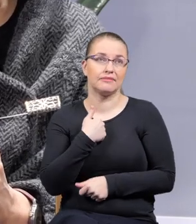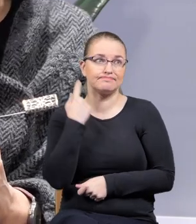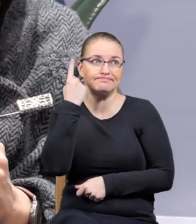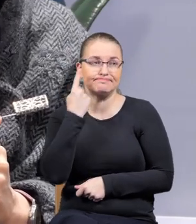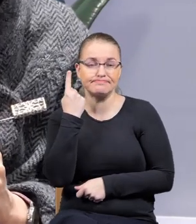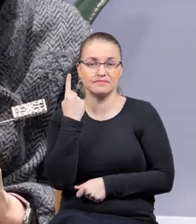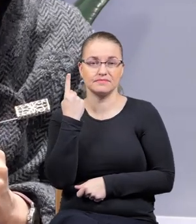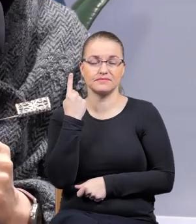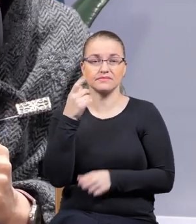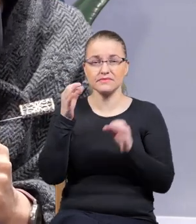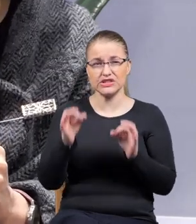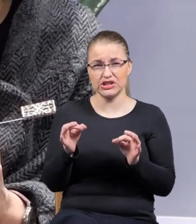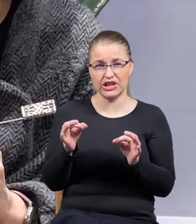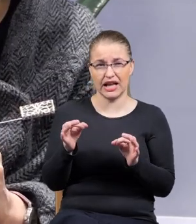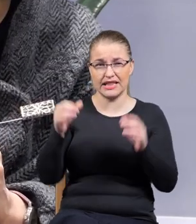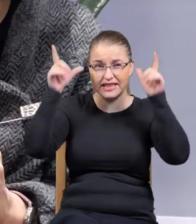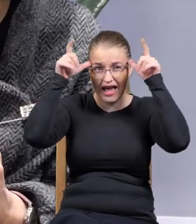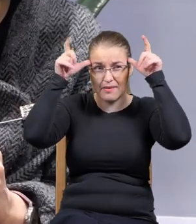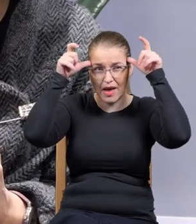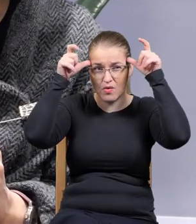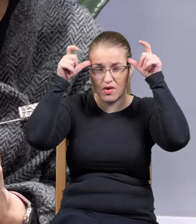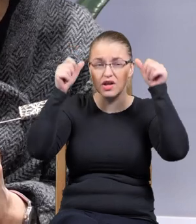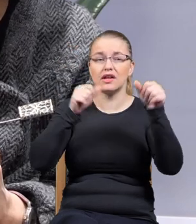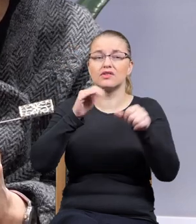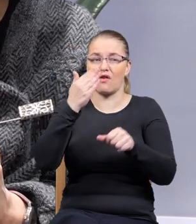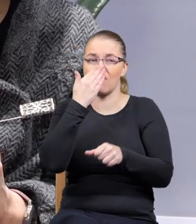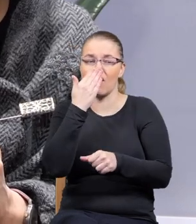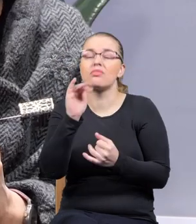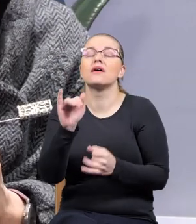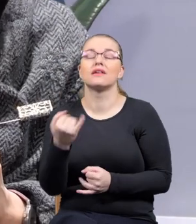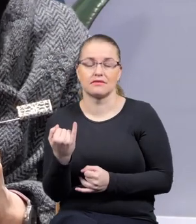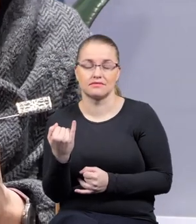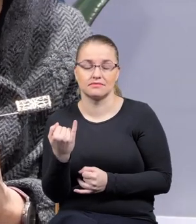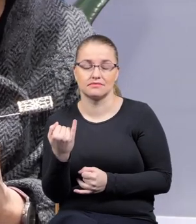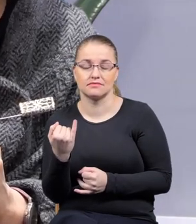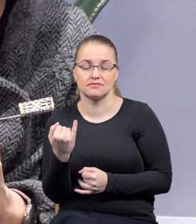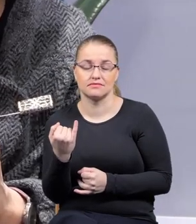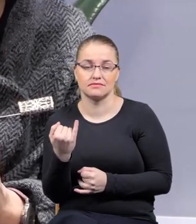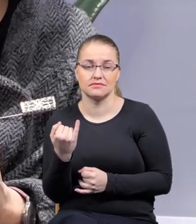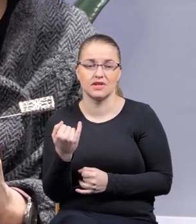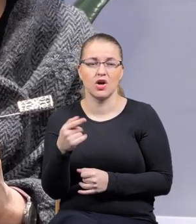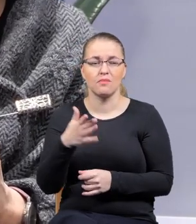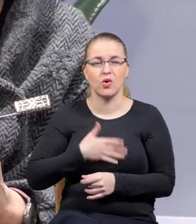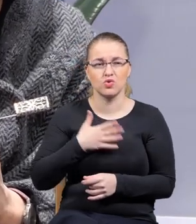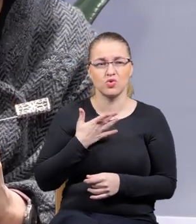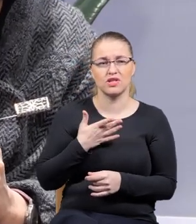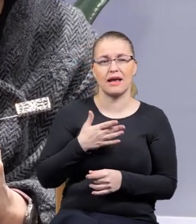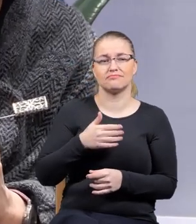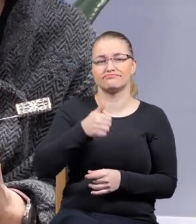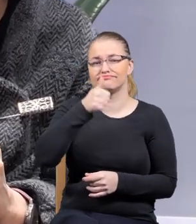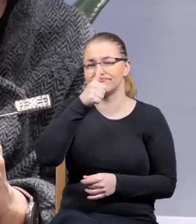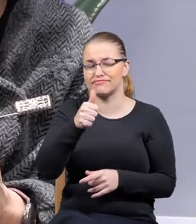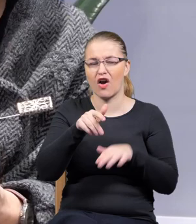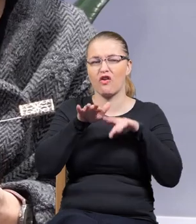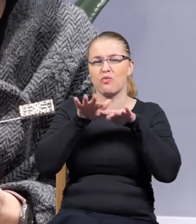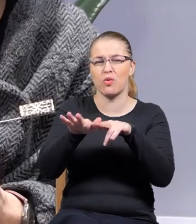jak dzisiaj jest jakiś diabeł, to on właśnie przejawia się pod taką, jako to uczucie, takie poczucie, że nie mam